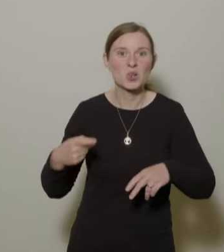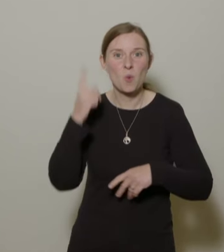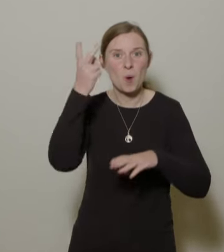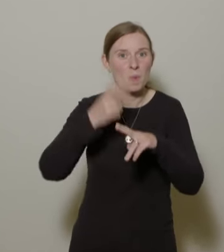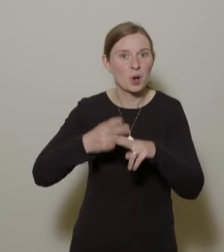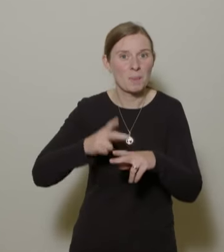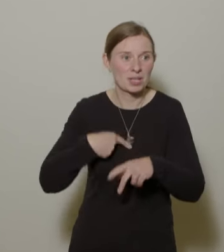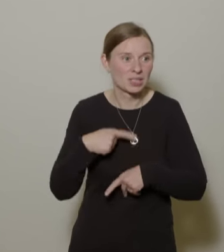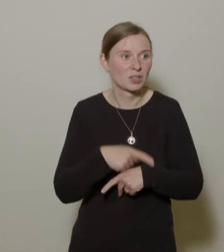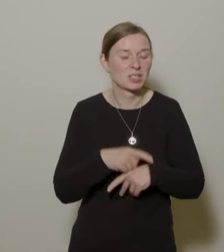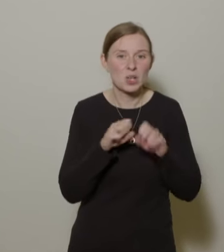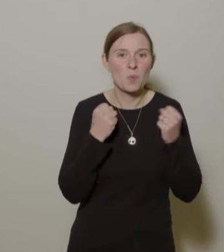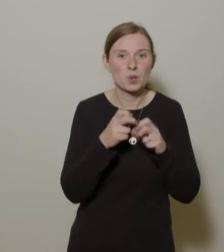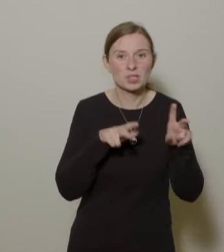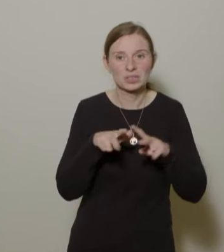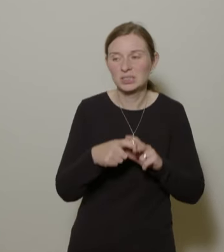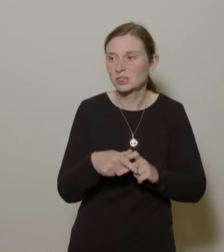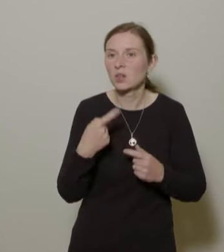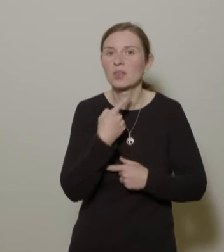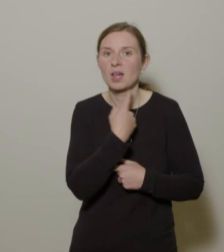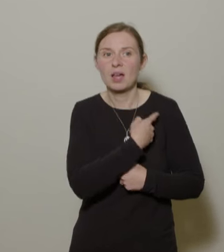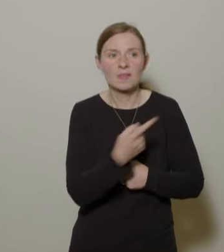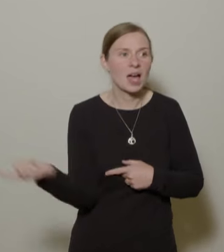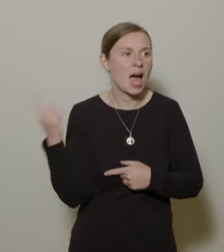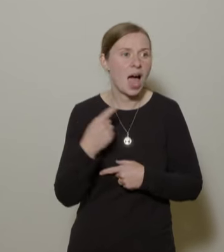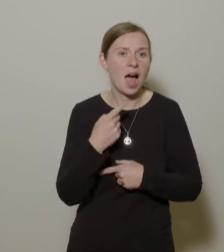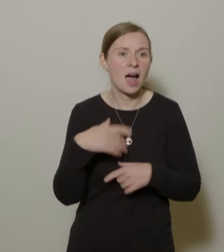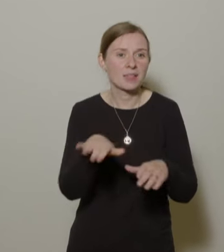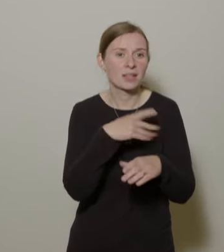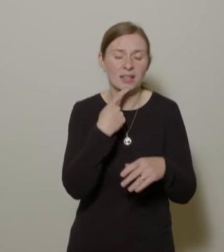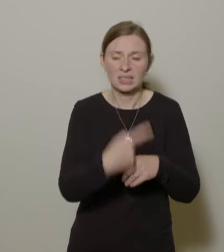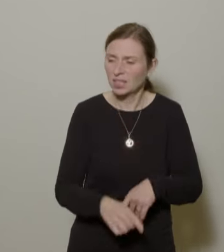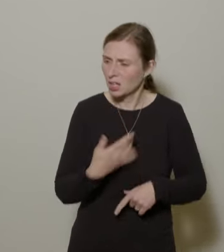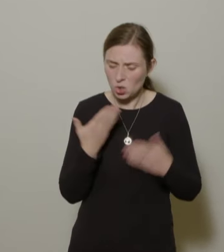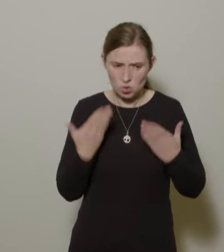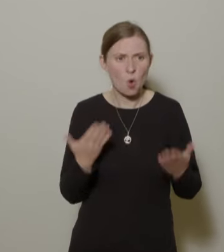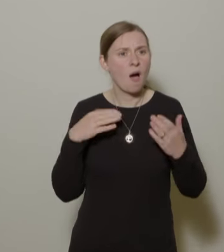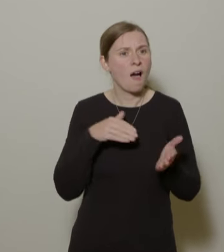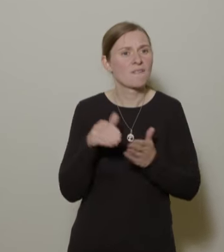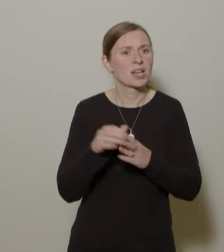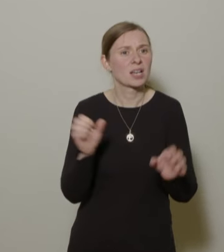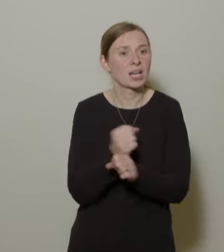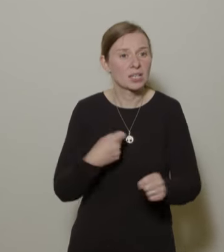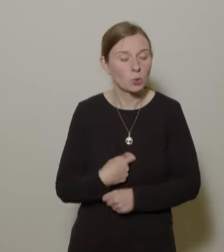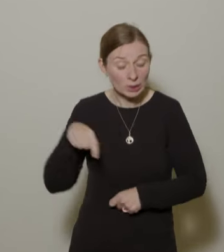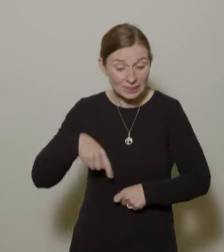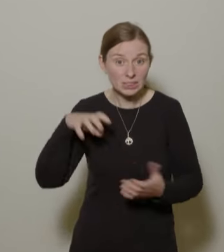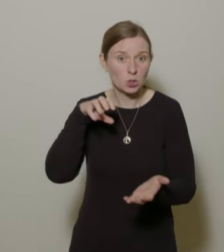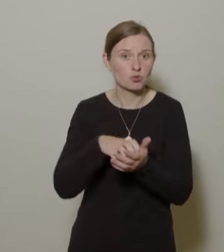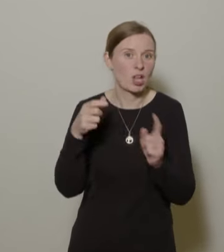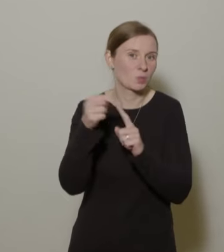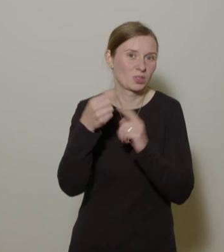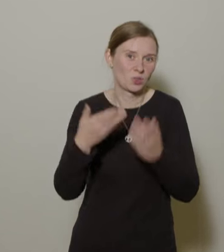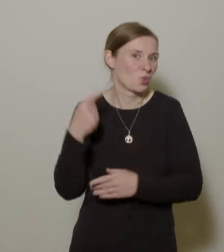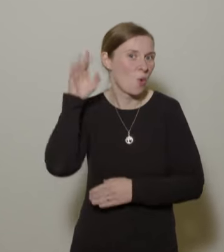sagen zumindest mal deutlich, so kann es nicht weitergehen. Das habe ich von unserer Stadtspitze jetzt leider so noch nicht gehört. Und vor allem, wenn eine